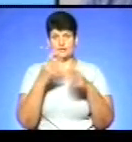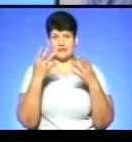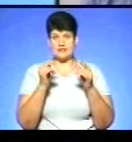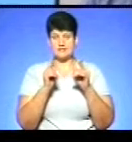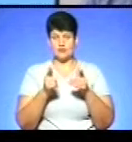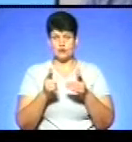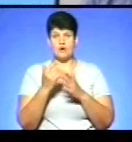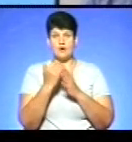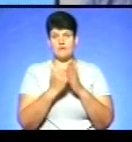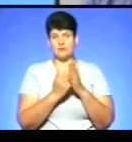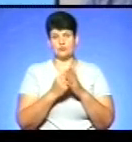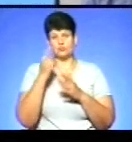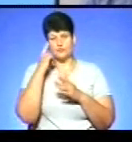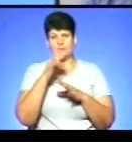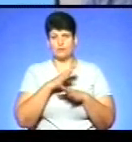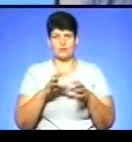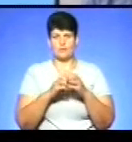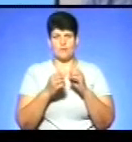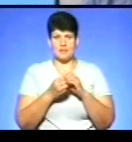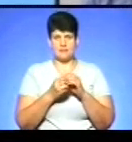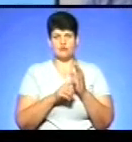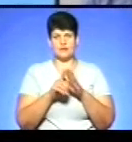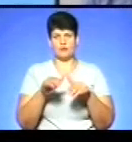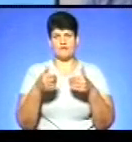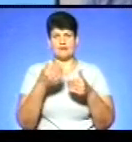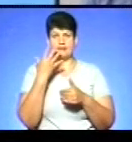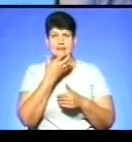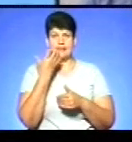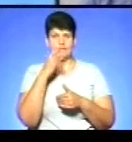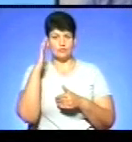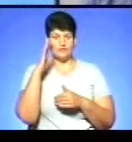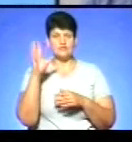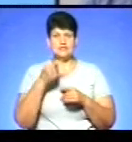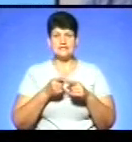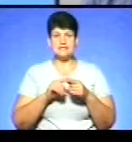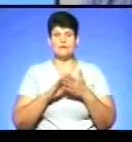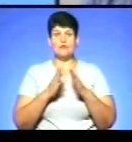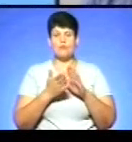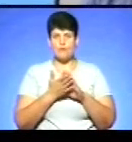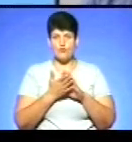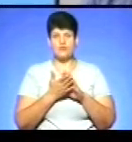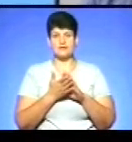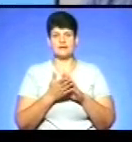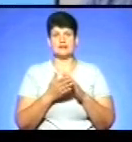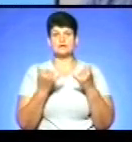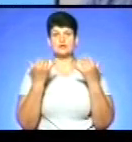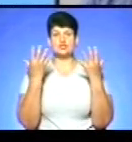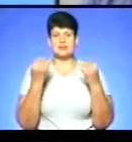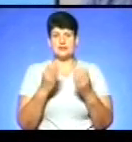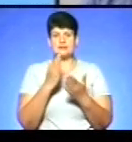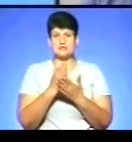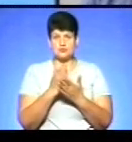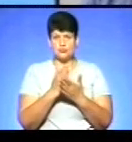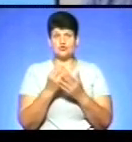подіваємося, що не буде ніяких проблем, почнемо подавати гарячу воду. Ці умови, які в законодавстві на сьогоднішній день існують